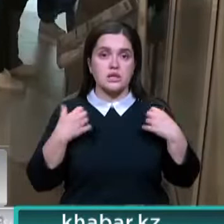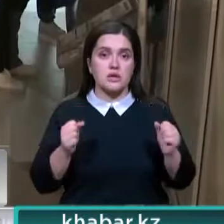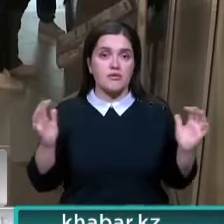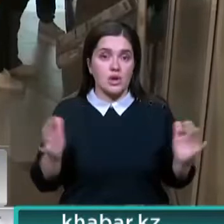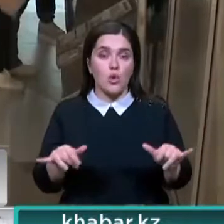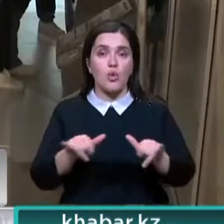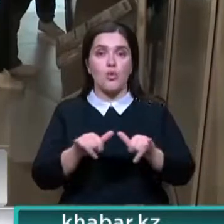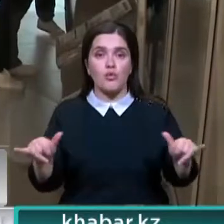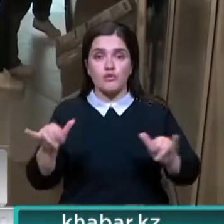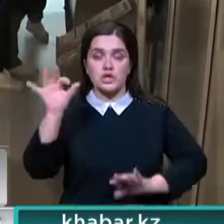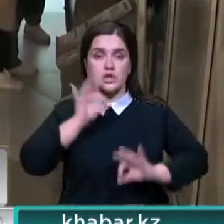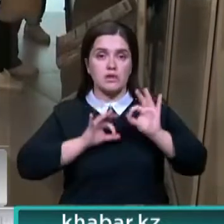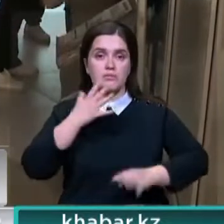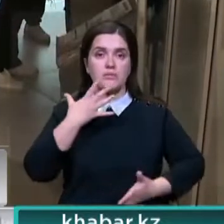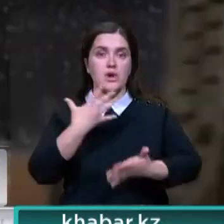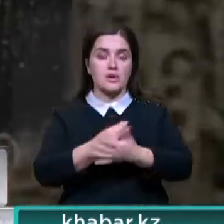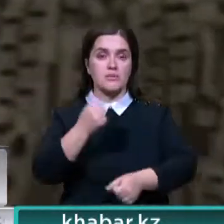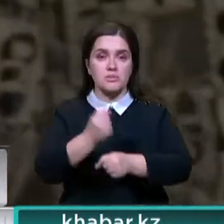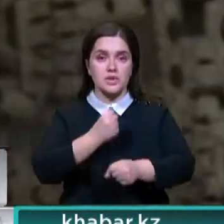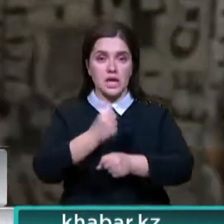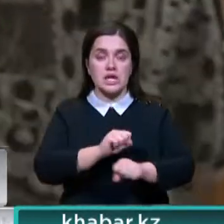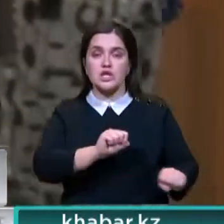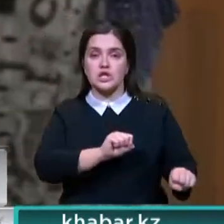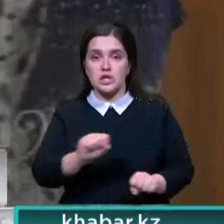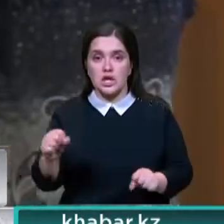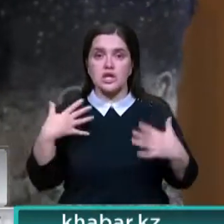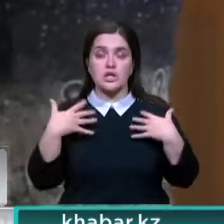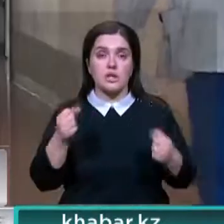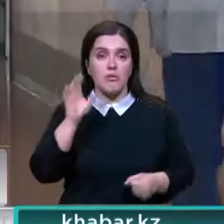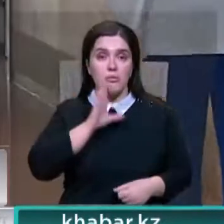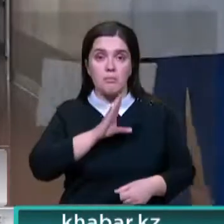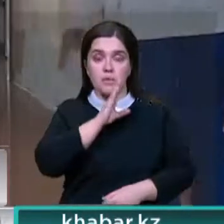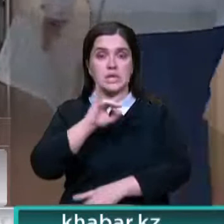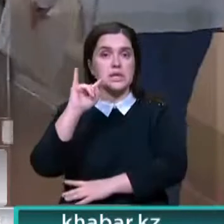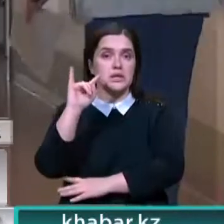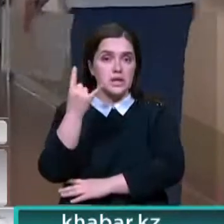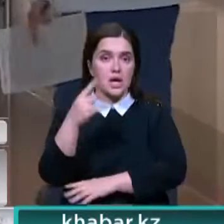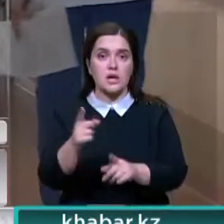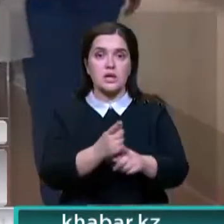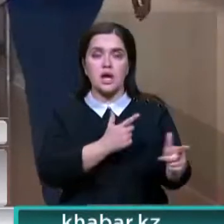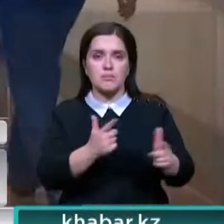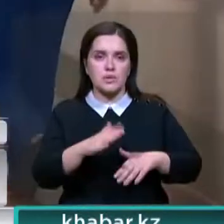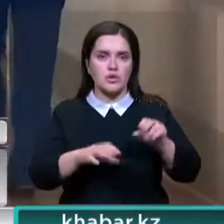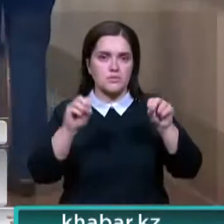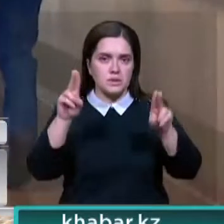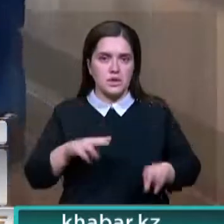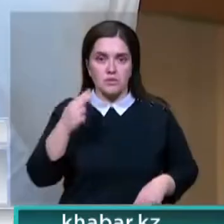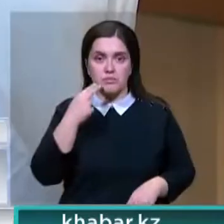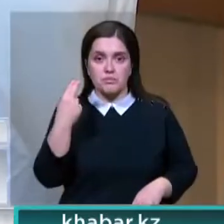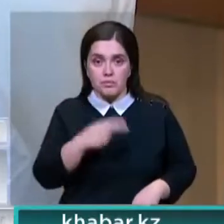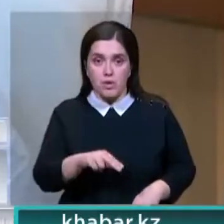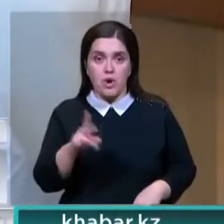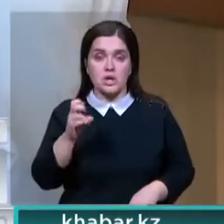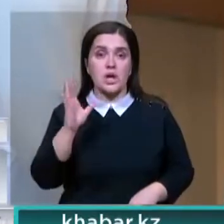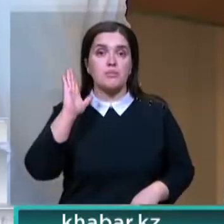объектов здравоохранения. Увеличением доли лекарств отечественного производства, защитой здоровья матерей и детей, а также подготовки кадров.